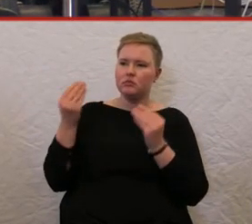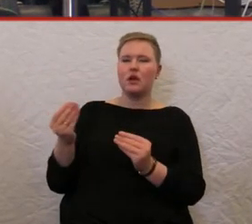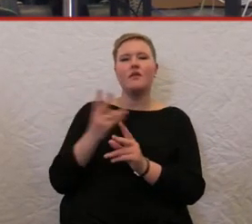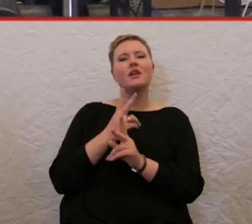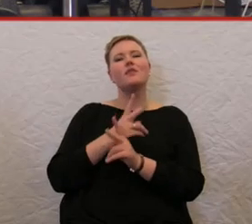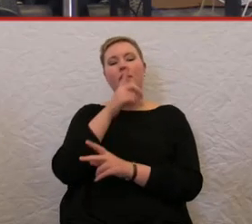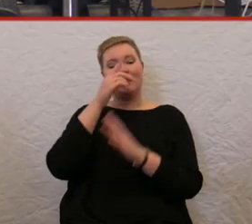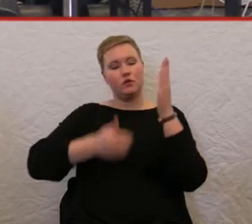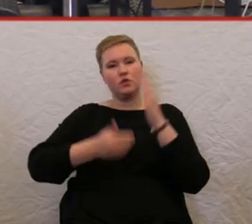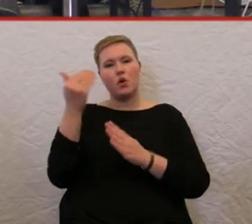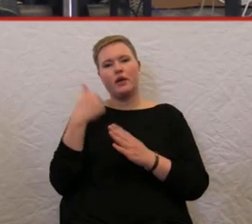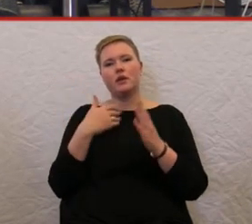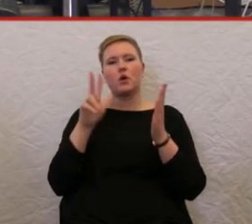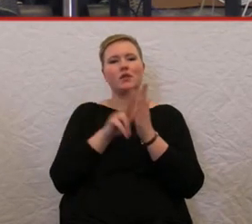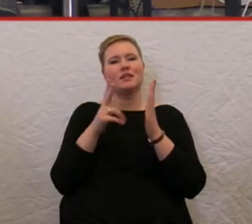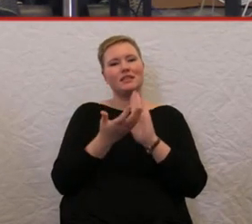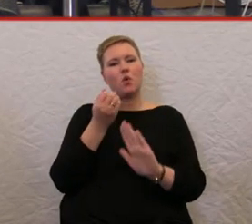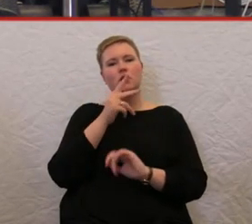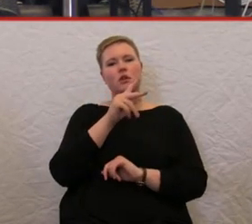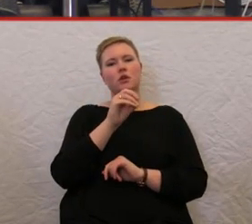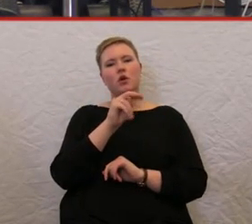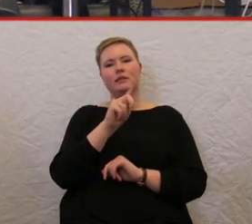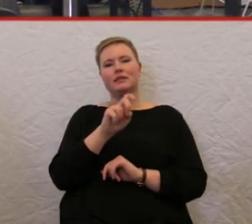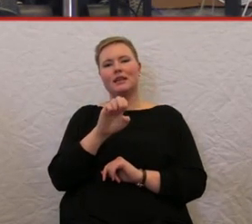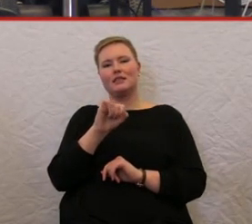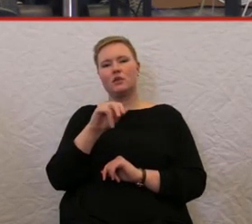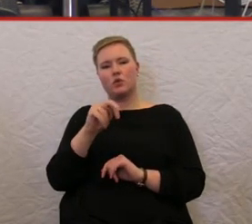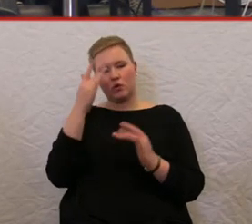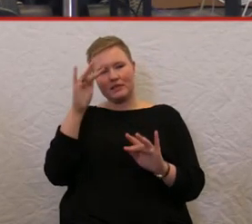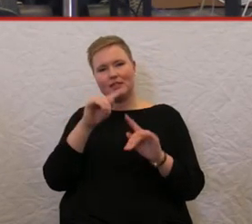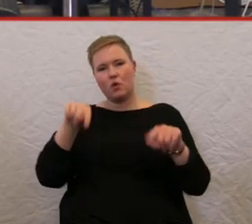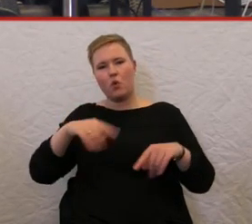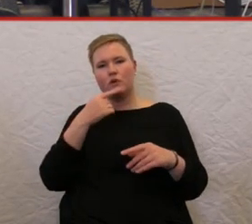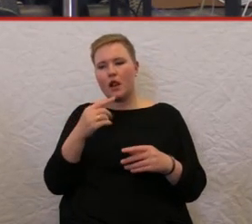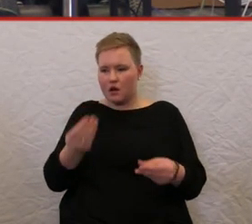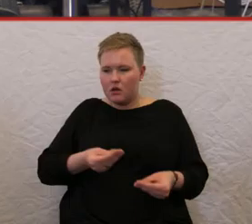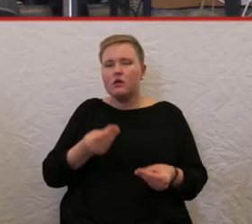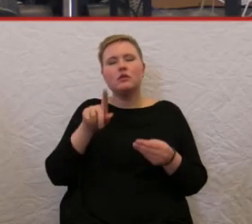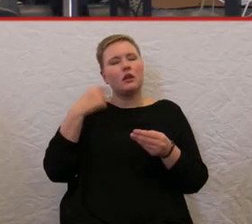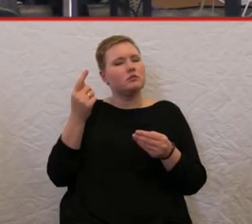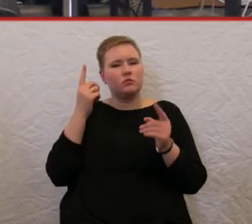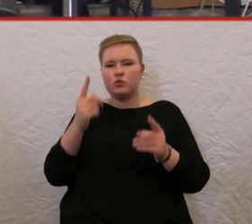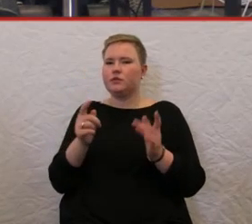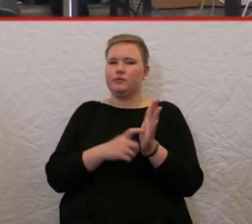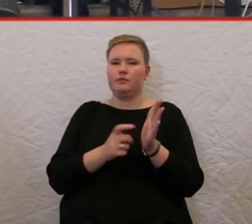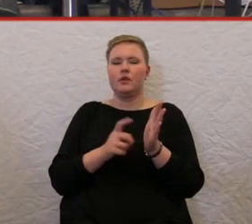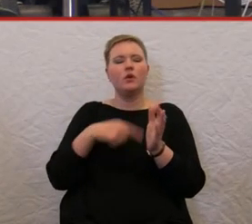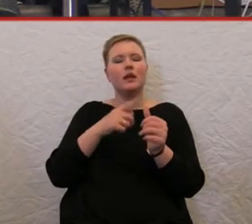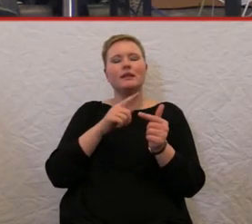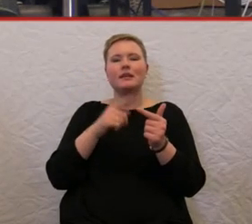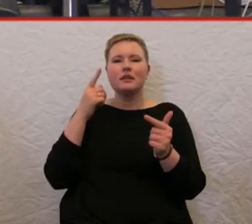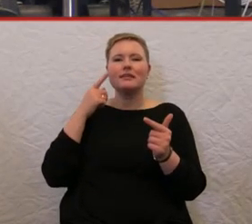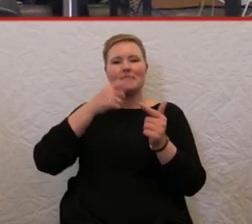neue Konzessionen als ersten Schritt und dann mit einer Zielsetzung, wie wir es im Personenbeförderungsgesetz haben. Bis